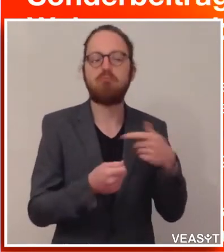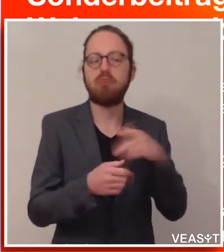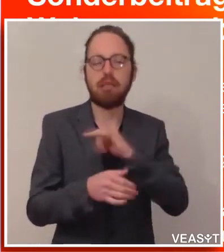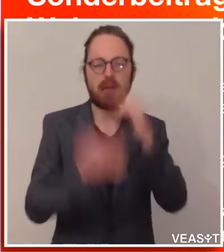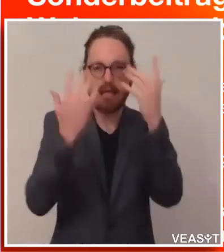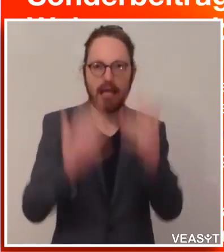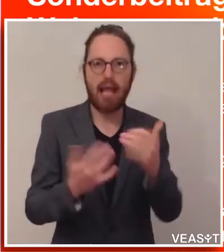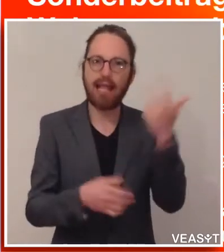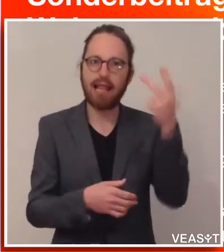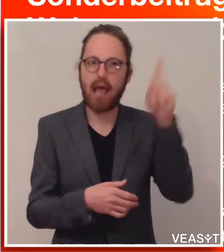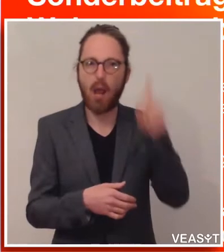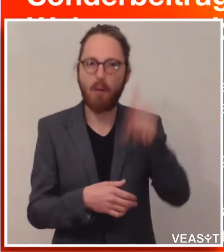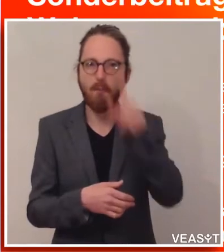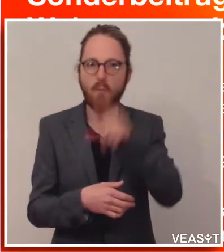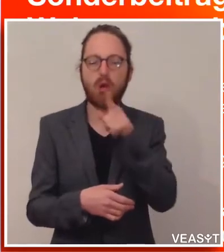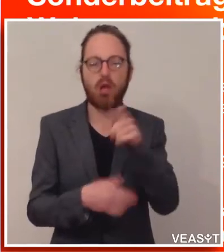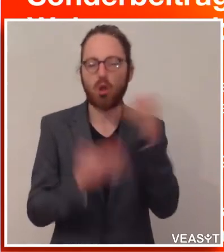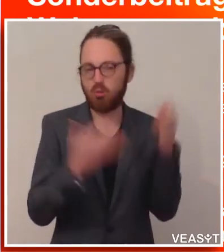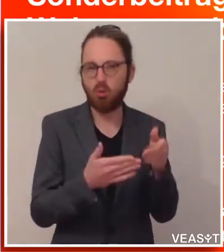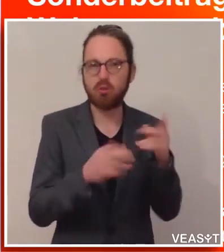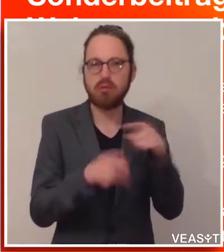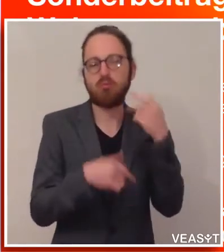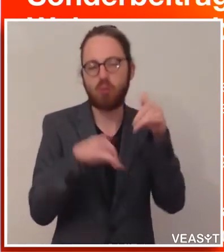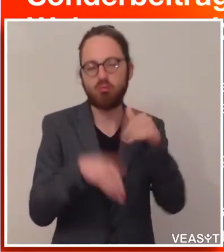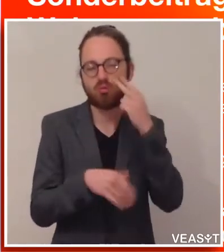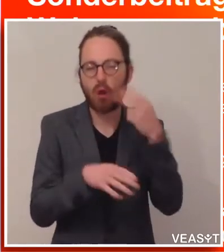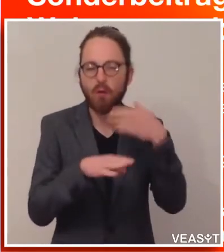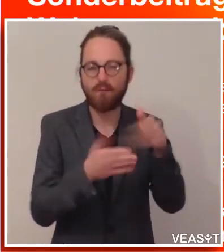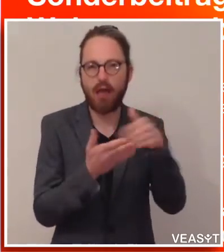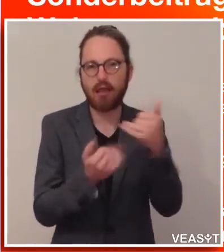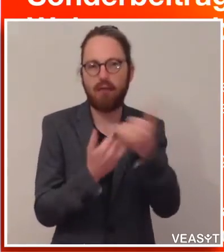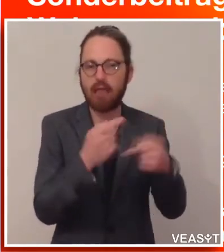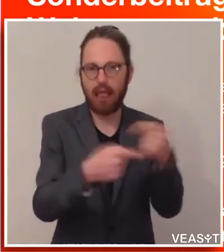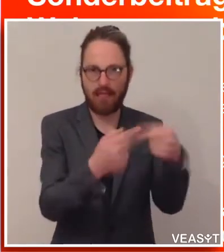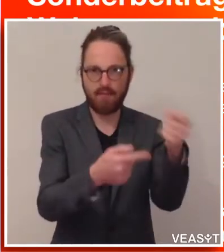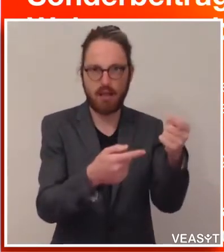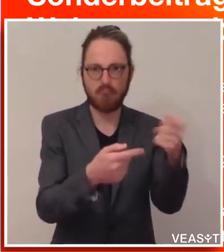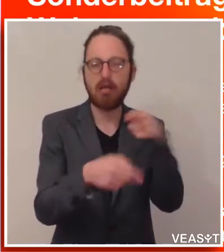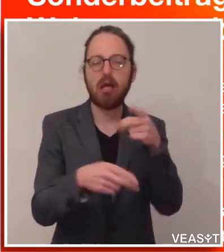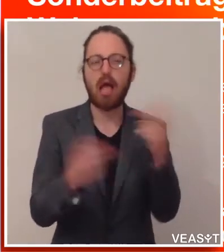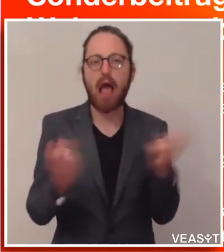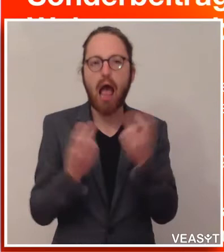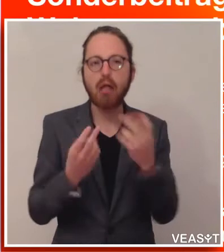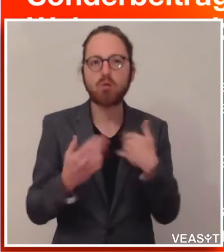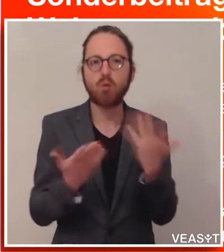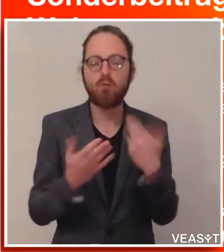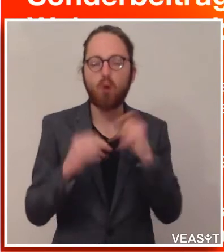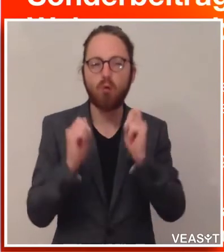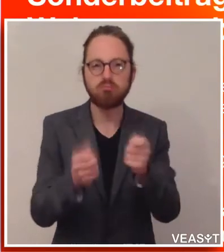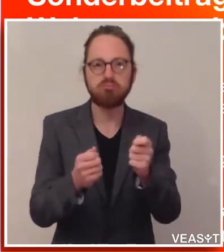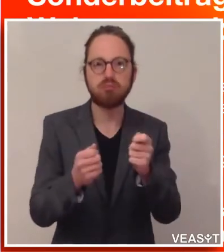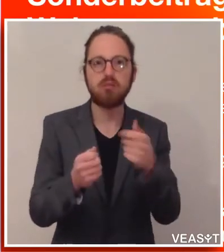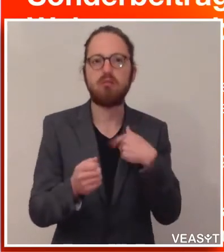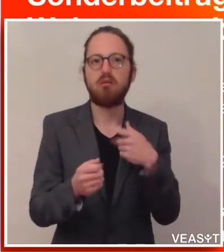grundsätzlich. Und dann natürlich muss man weiterschauen, wie sich es entwickelt. Ansuchen können in diesem Fall, wie gesagt,